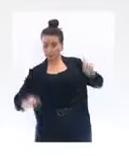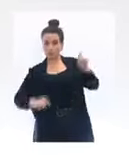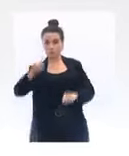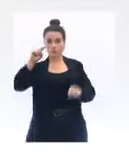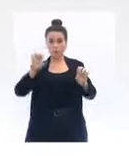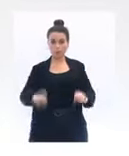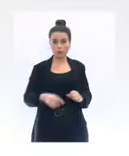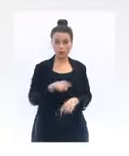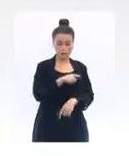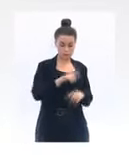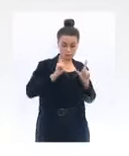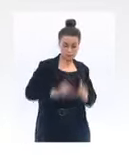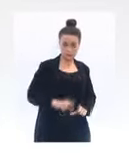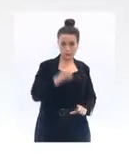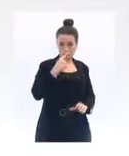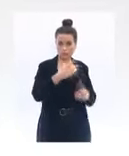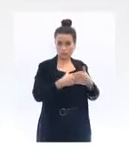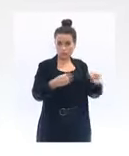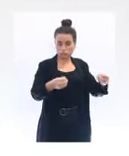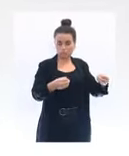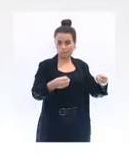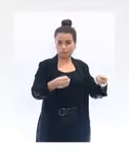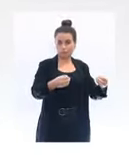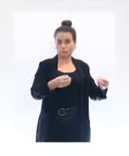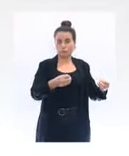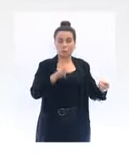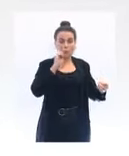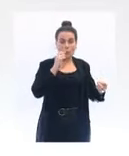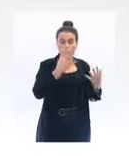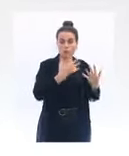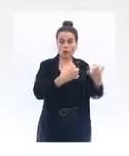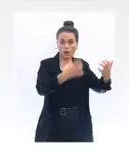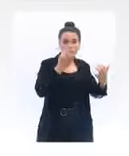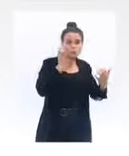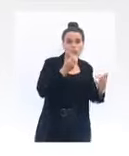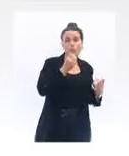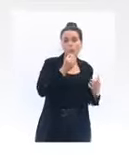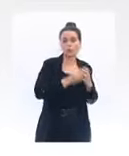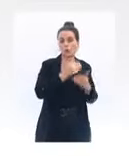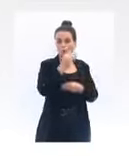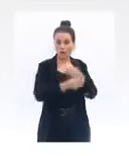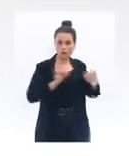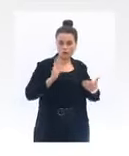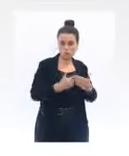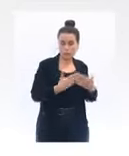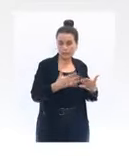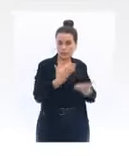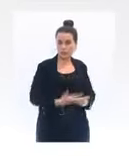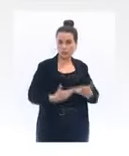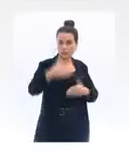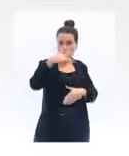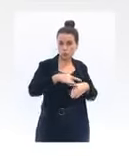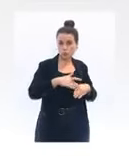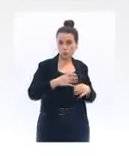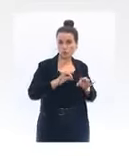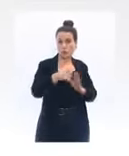souhaité du tout de passer en demi-groupe, soit parce que la densité n'est pas forte, soit parce que les expériences qui ont existé, notamment en juin de demi